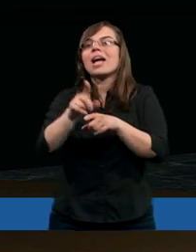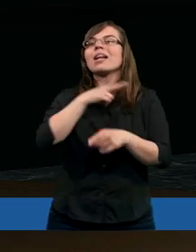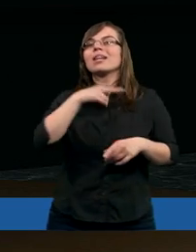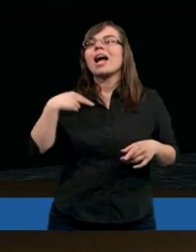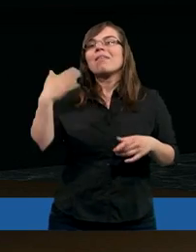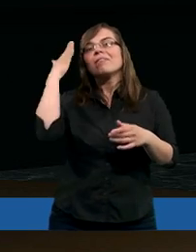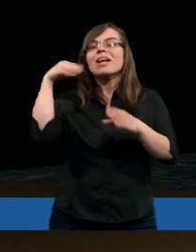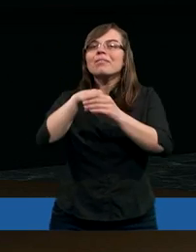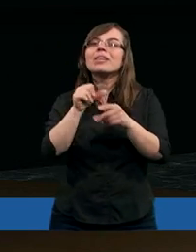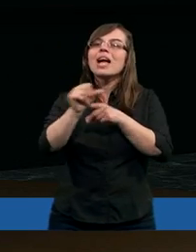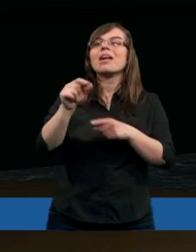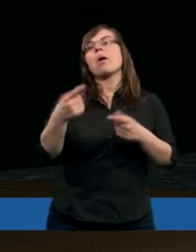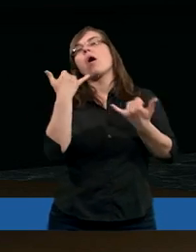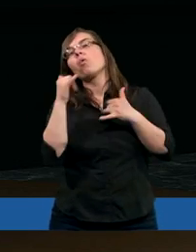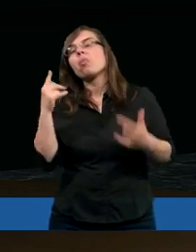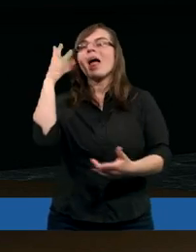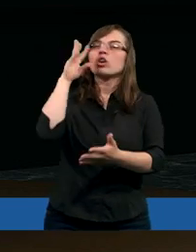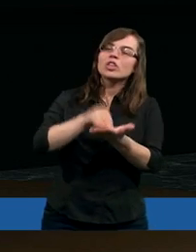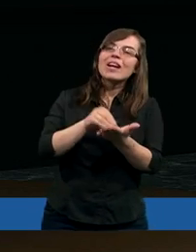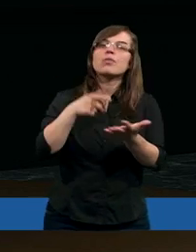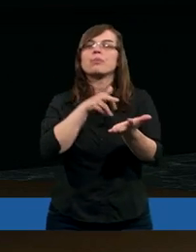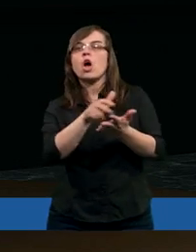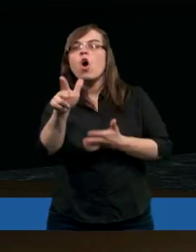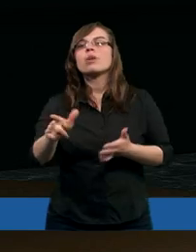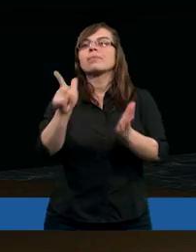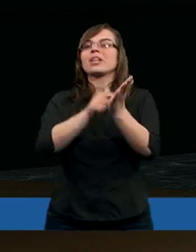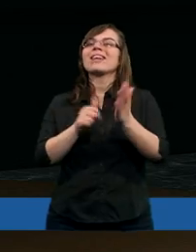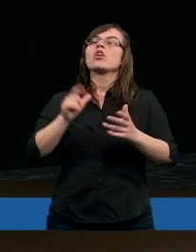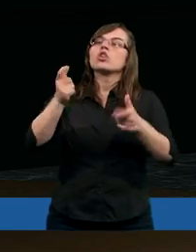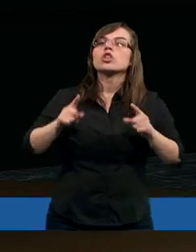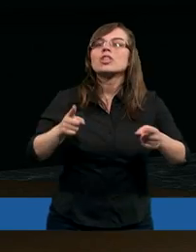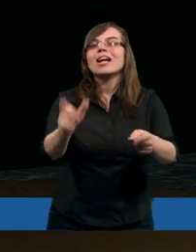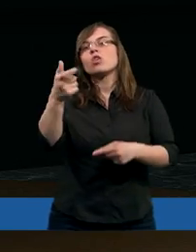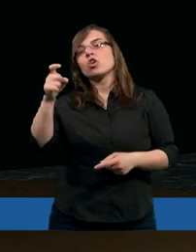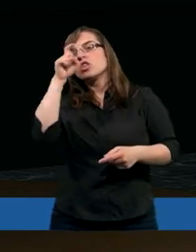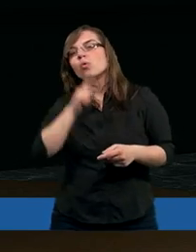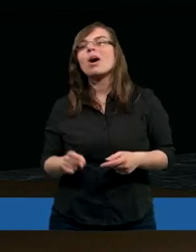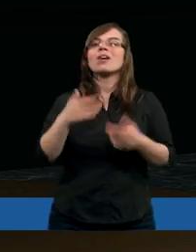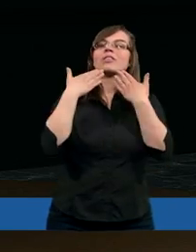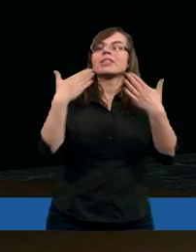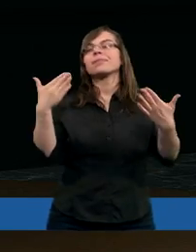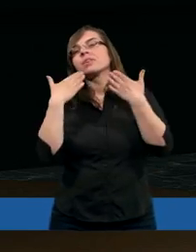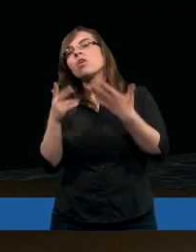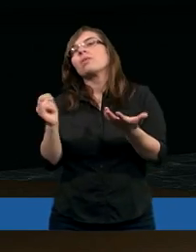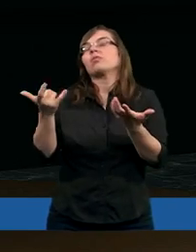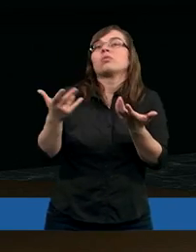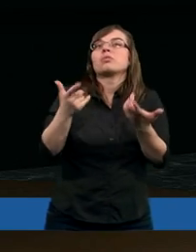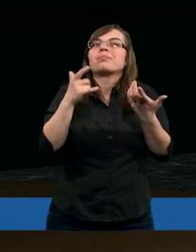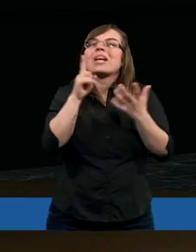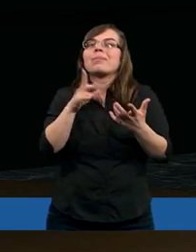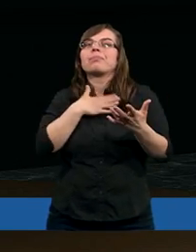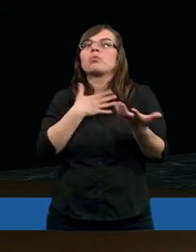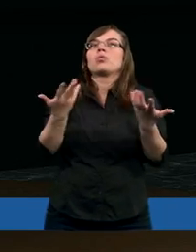nami tak na co dzień, kiedy my przez te wszystkie takie różne doświadczenia przechodzimy. Często, kiedy dzieje się coś złego, to co, to my się tak buntujemy, zabieramy,